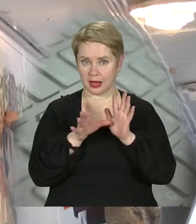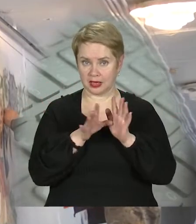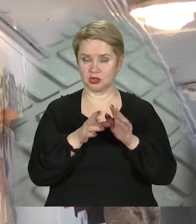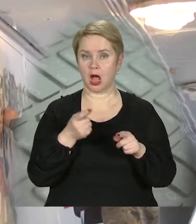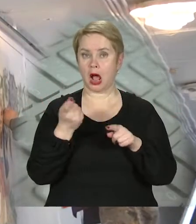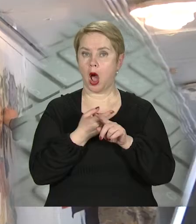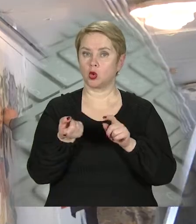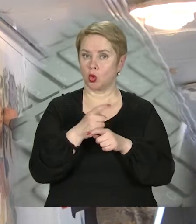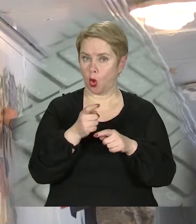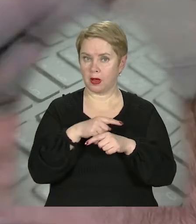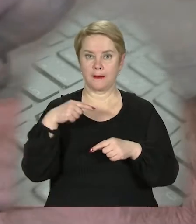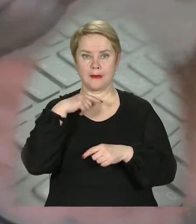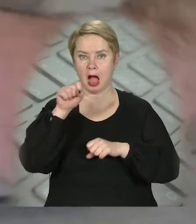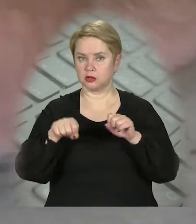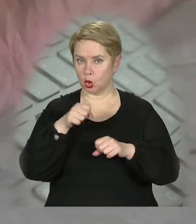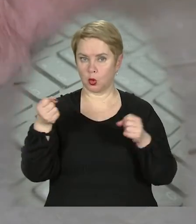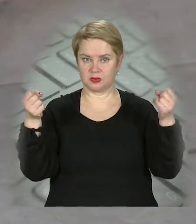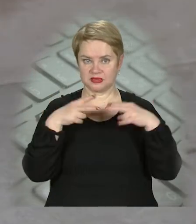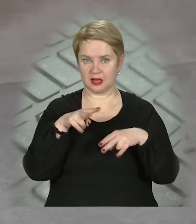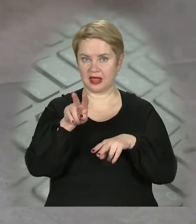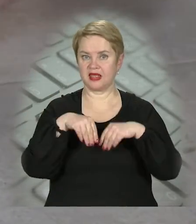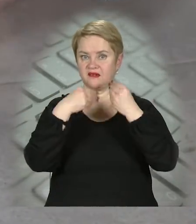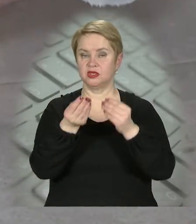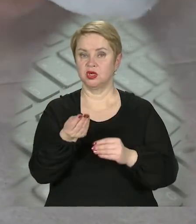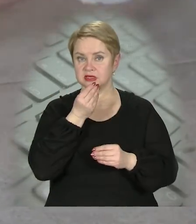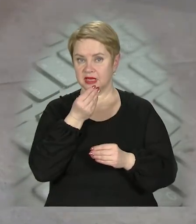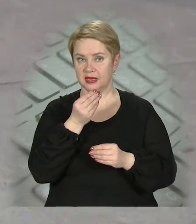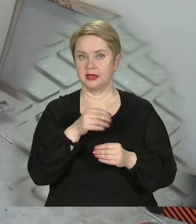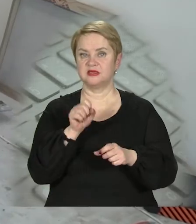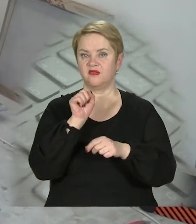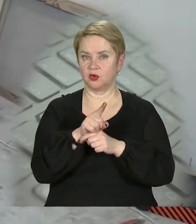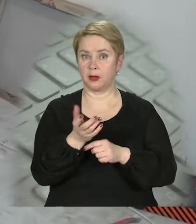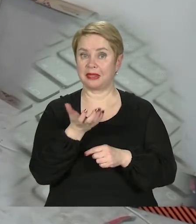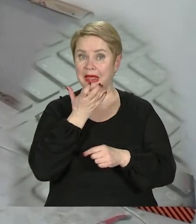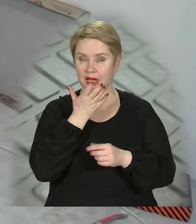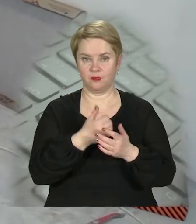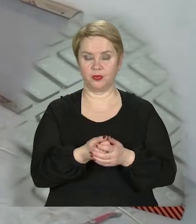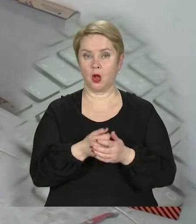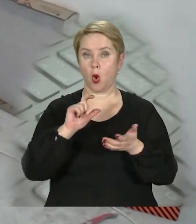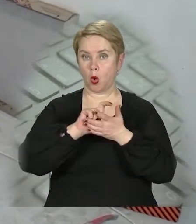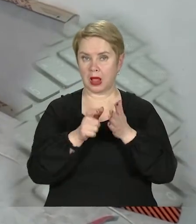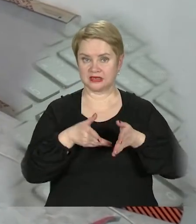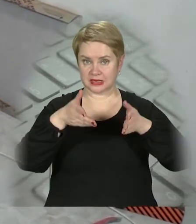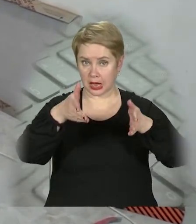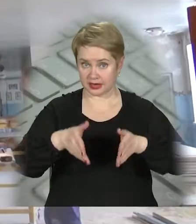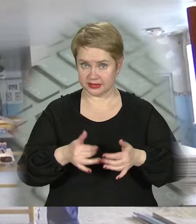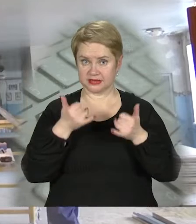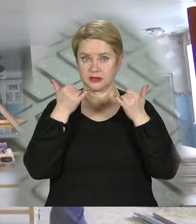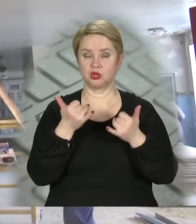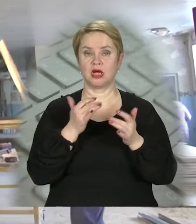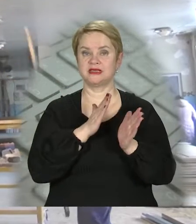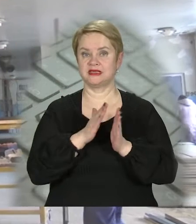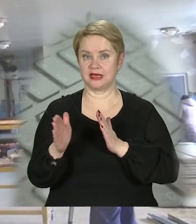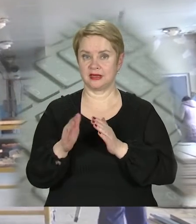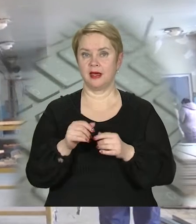картоплочистки, ясорубки, спеціальні лінії видачі страв із функцією підігріву. У класах та коридорах завдяки сучасній